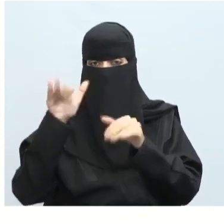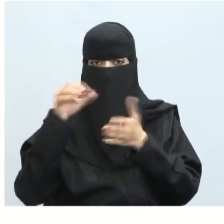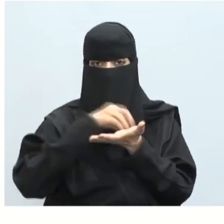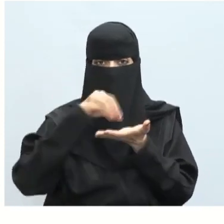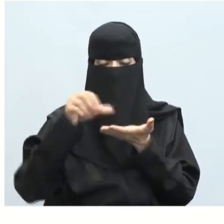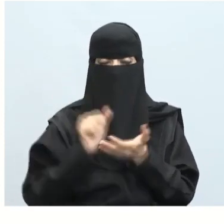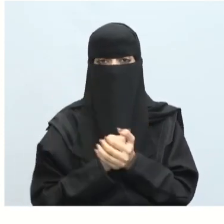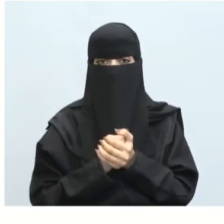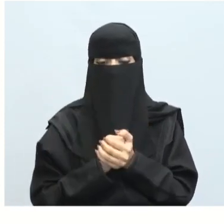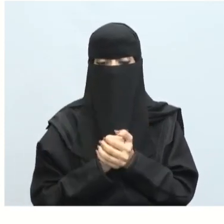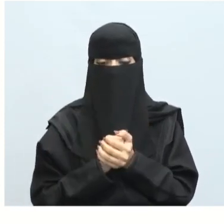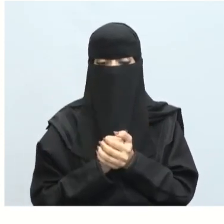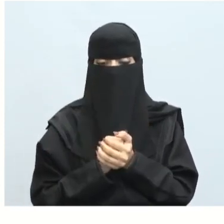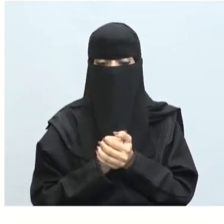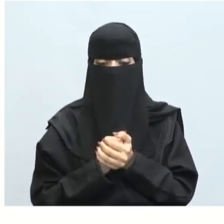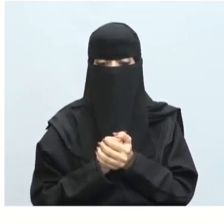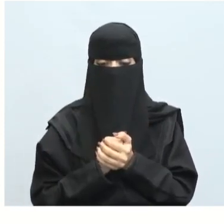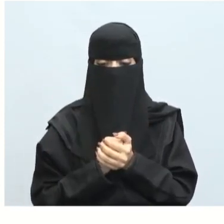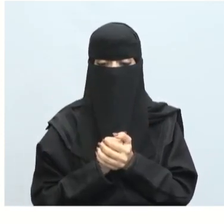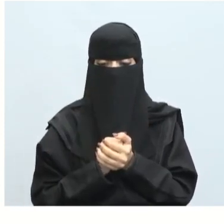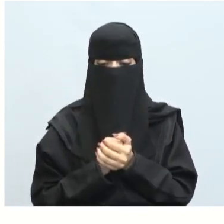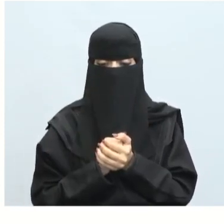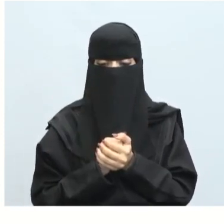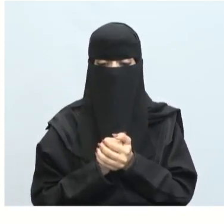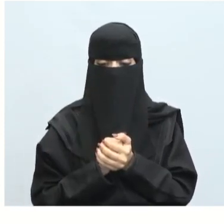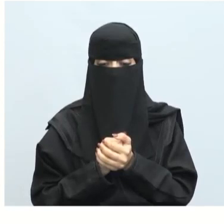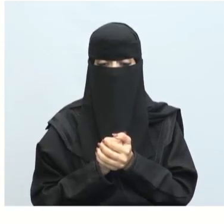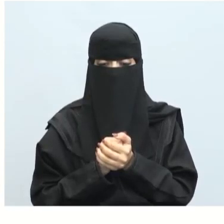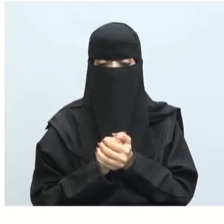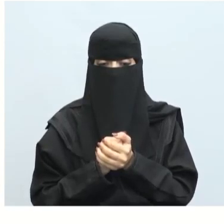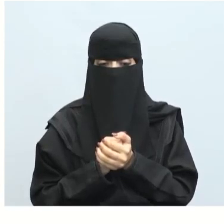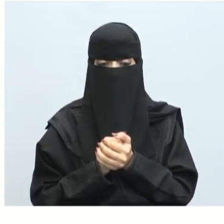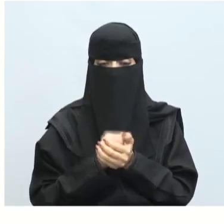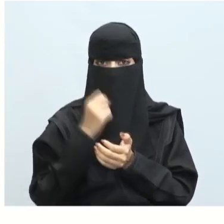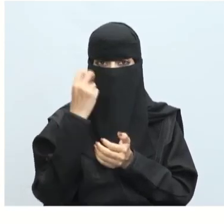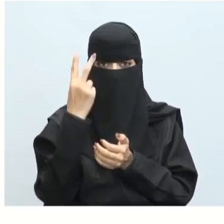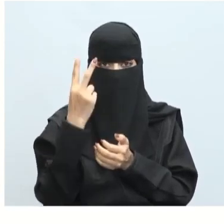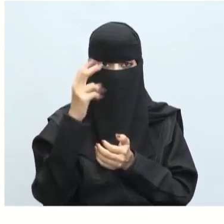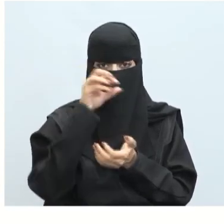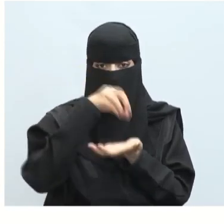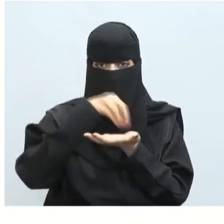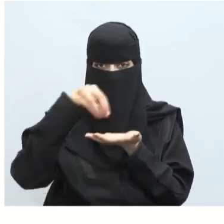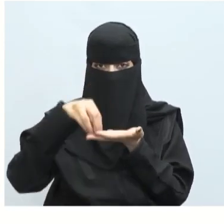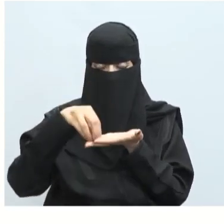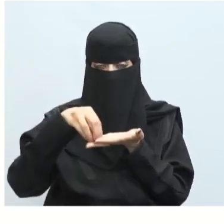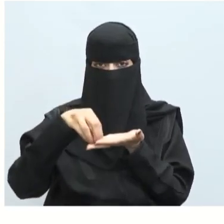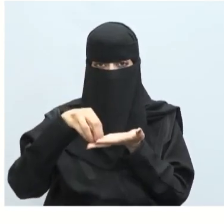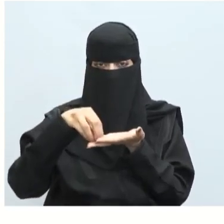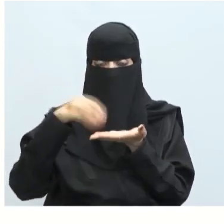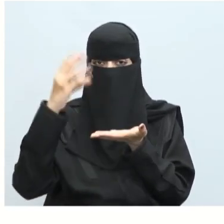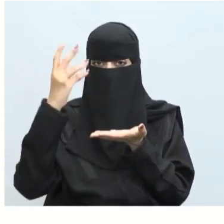إذن لدي مدينتين وعدد